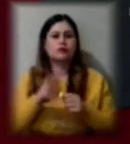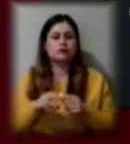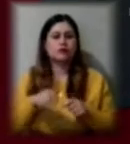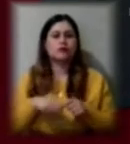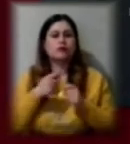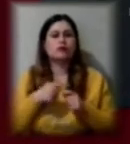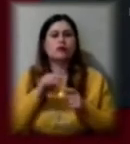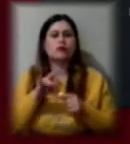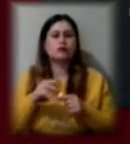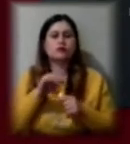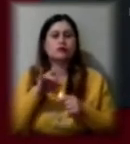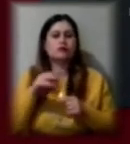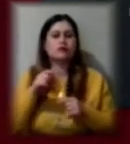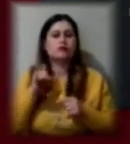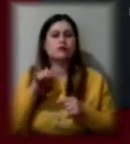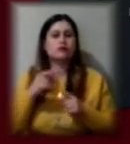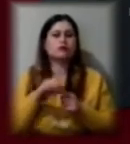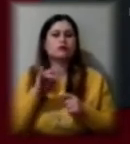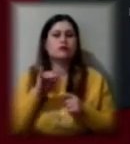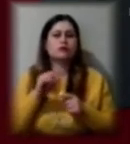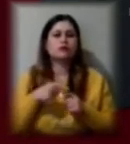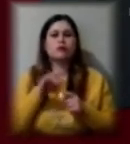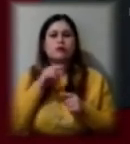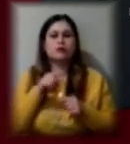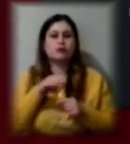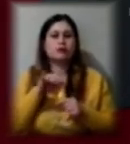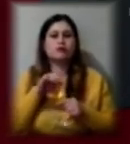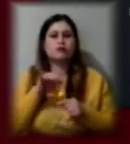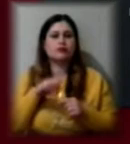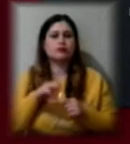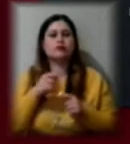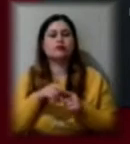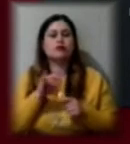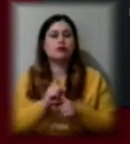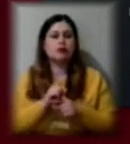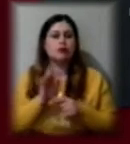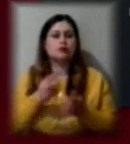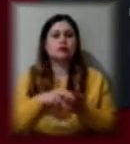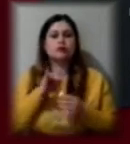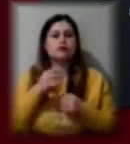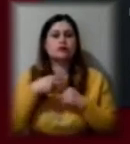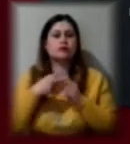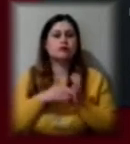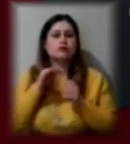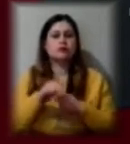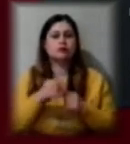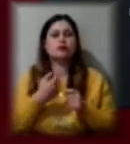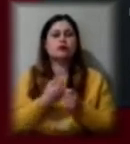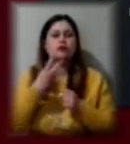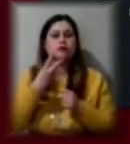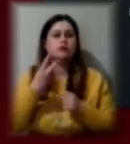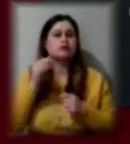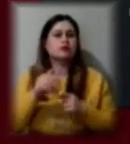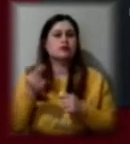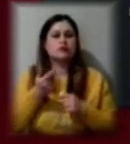санітарно-гігієнічних, санітарно-протиепідемічних правил і норм становитиме від 17 тисяч до 32 тисяч гривень.